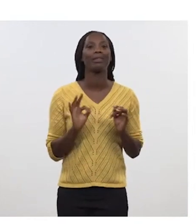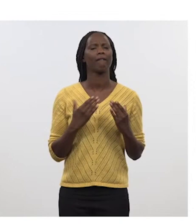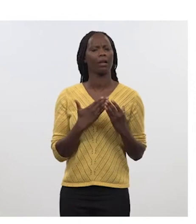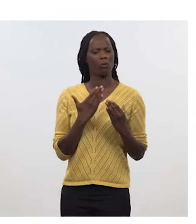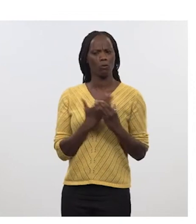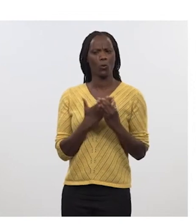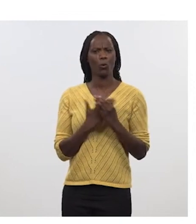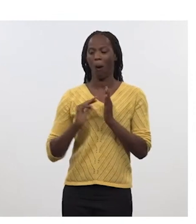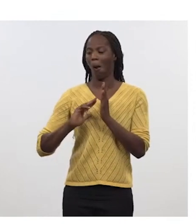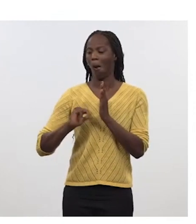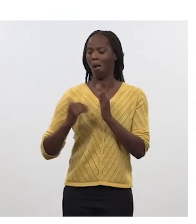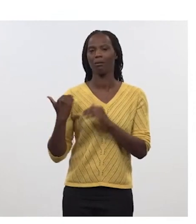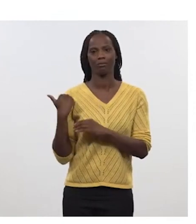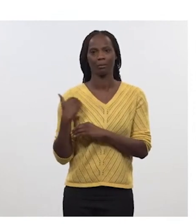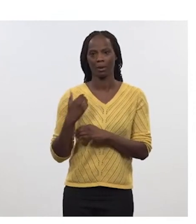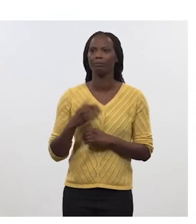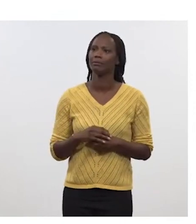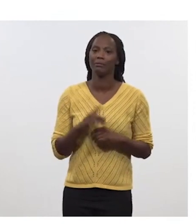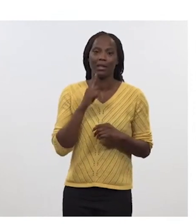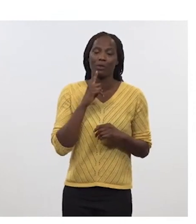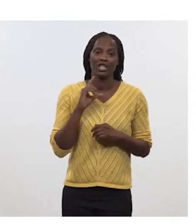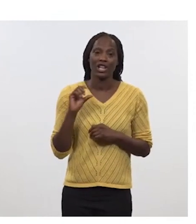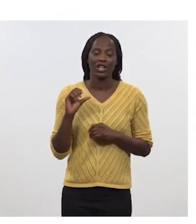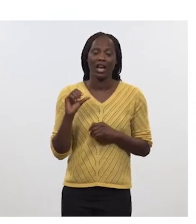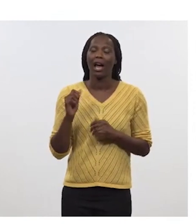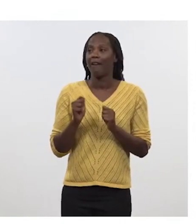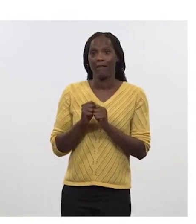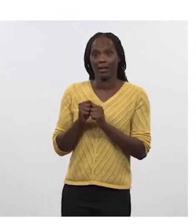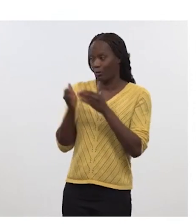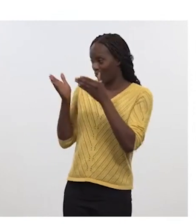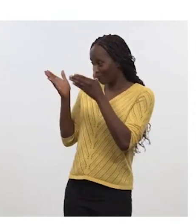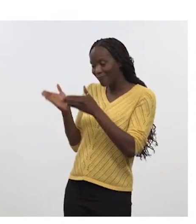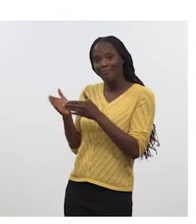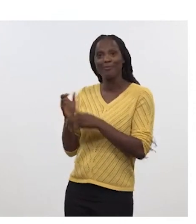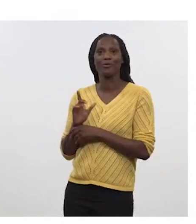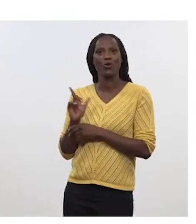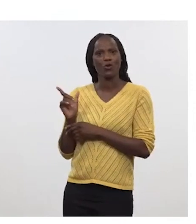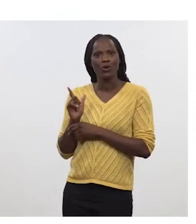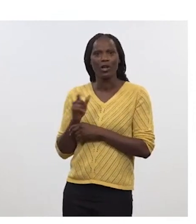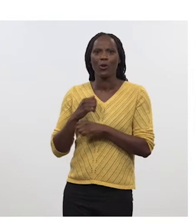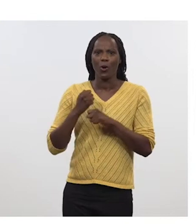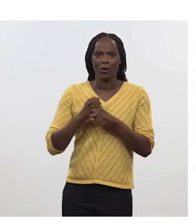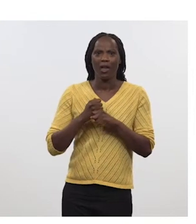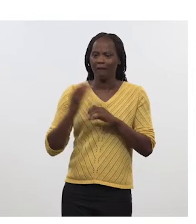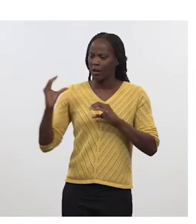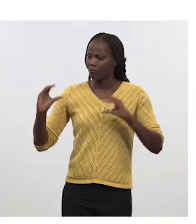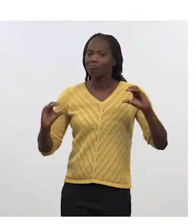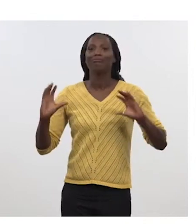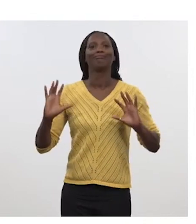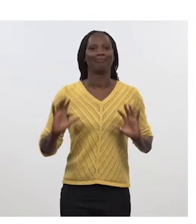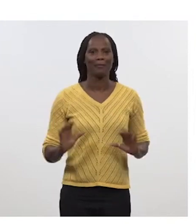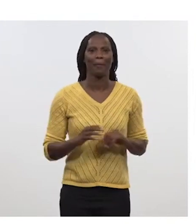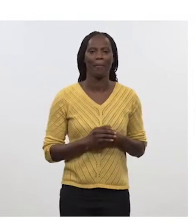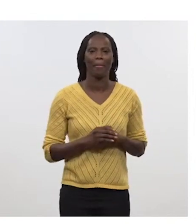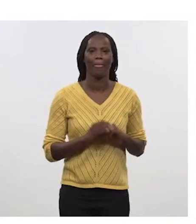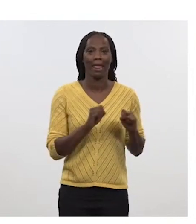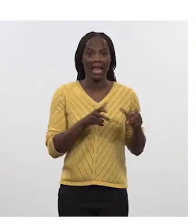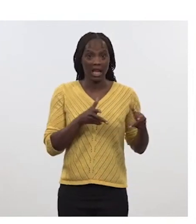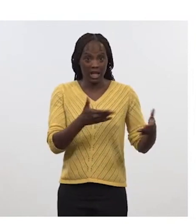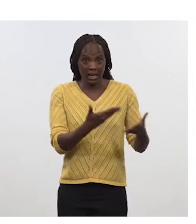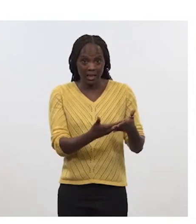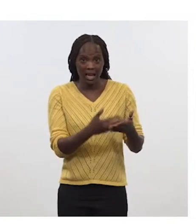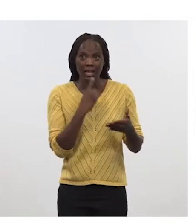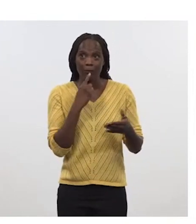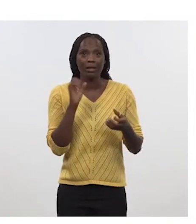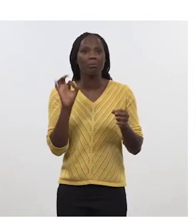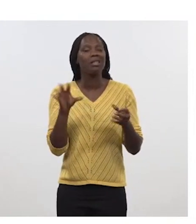qui vient d'être signé, nous nous sommes répartis les tâches avec Boris pour nous adresser à vous. Il faut déjà comprendre que ce char n'est pas un objet seul.